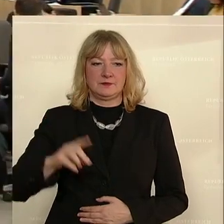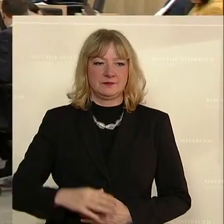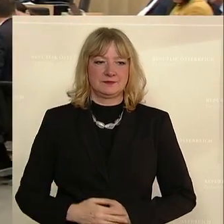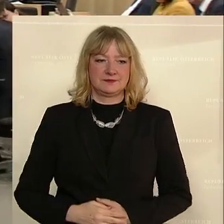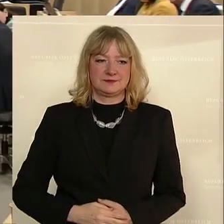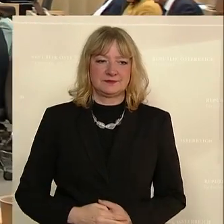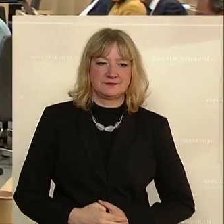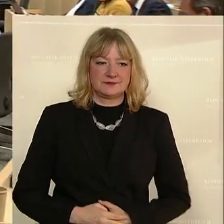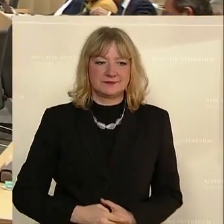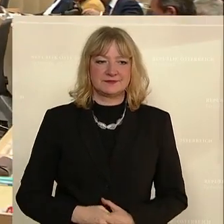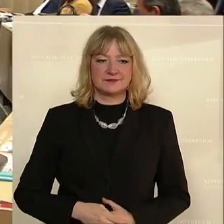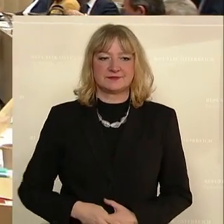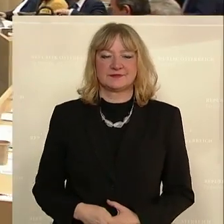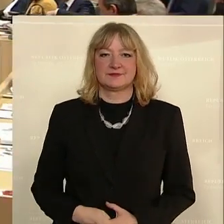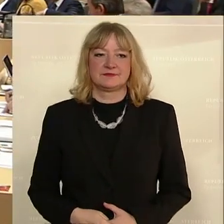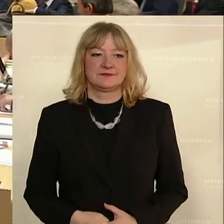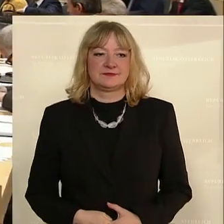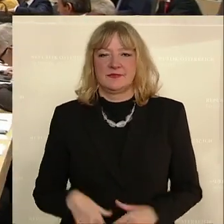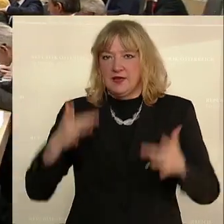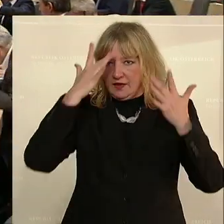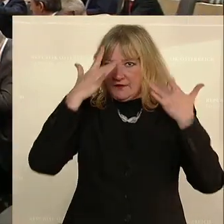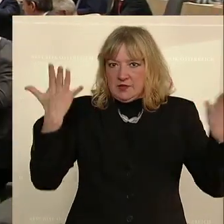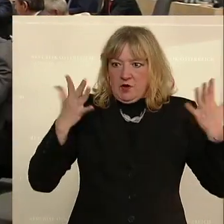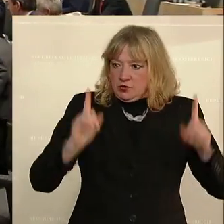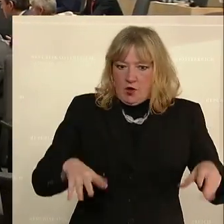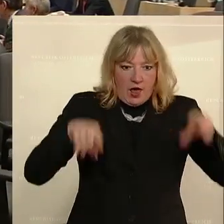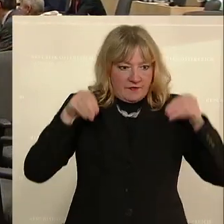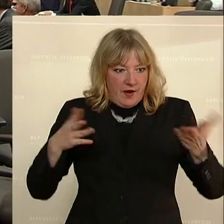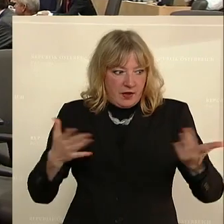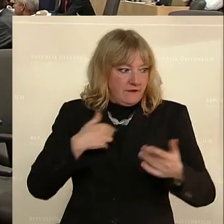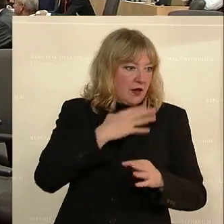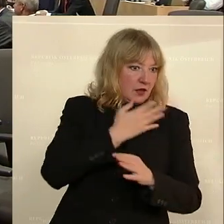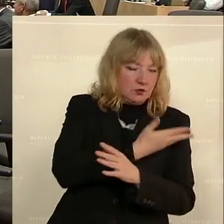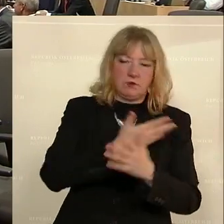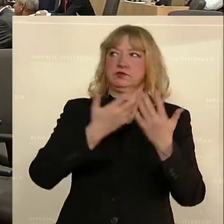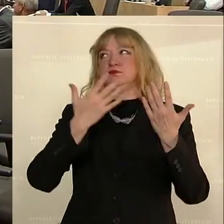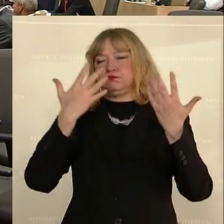keineswegs Stillstand gebe und nennt einige Projekte, die die Regierung in den letzten Jahren umgesetzt hat.